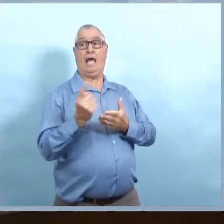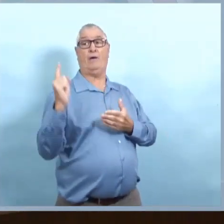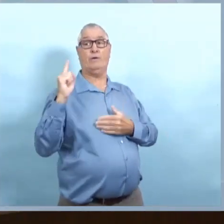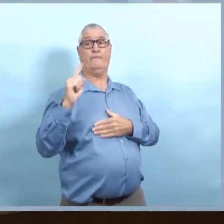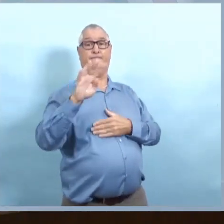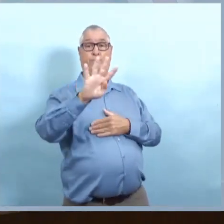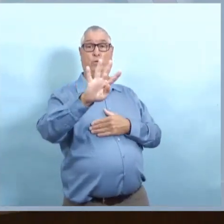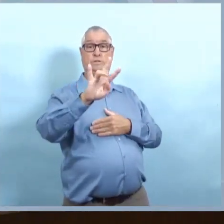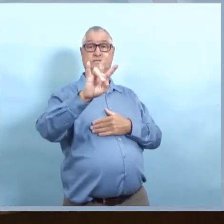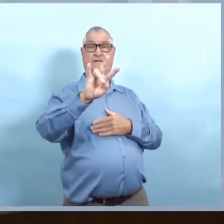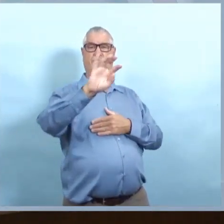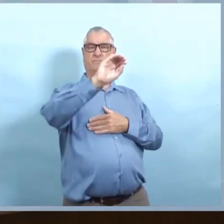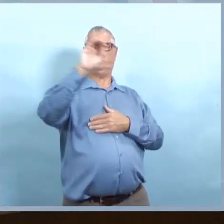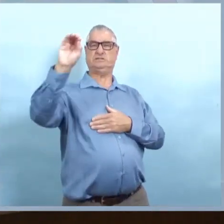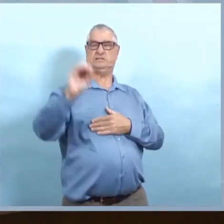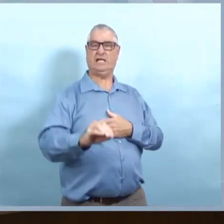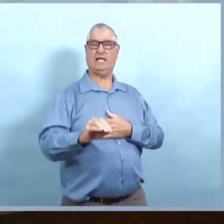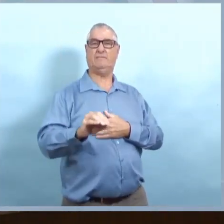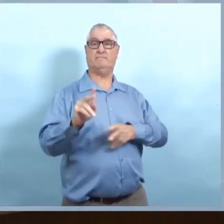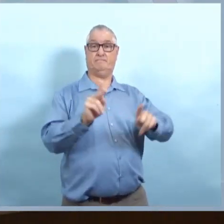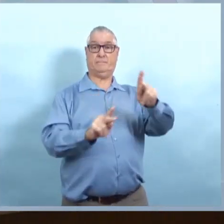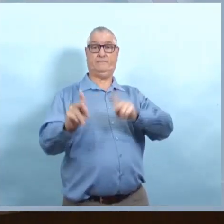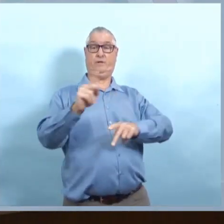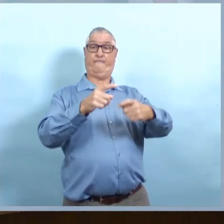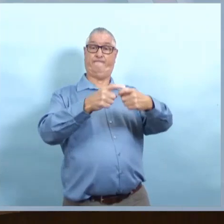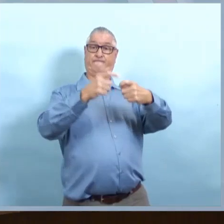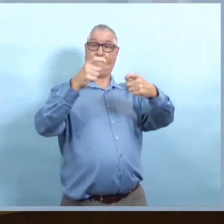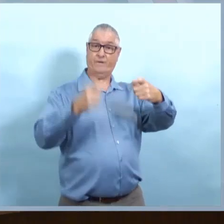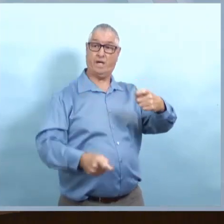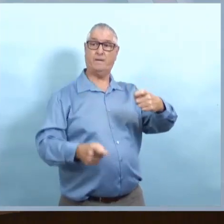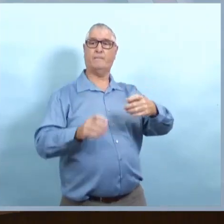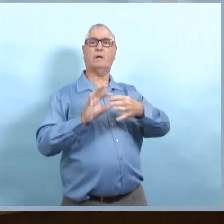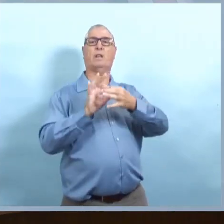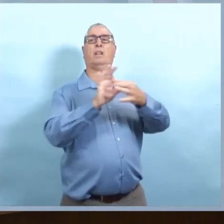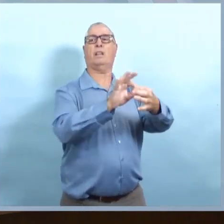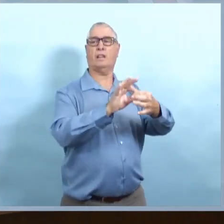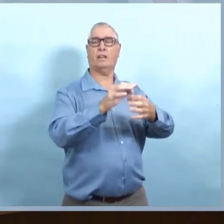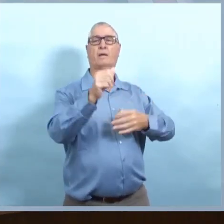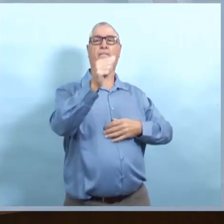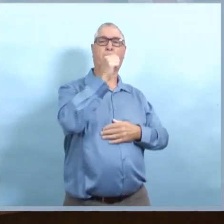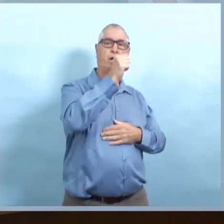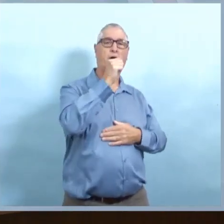est-ce que c'est vraiment une question d'exposition des jeunes ou de comportement des jeunes? C'est les deux.